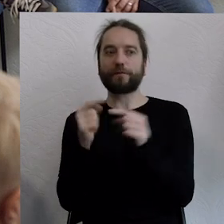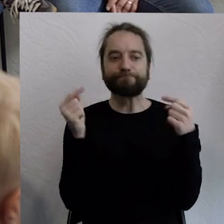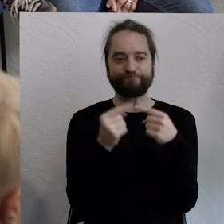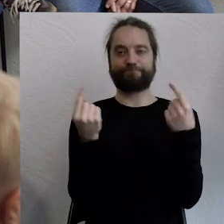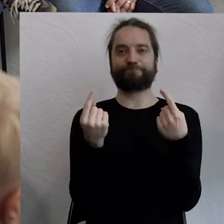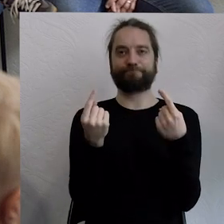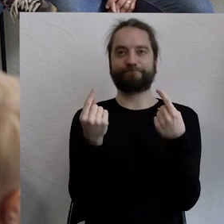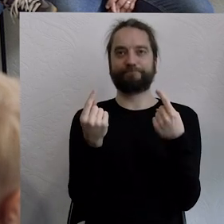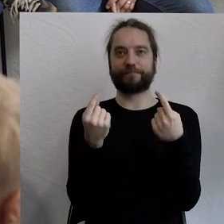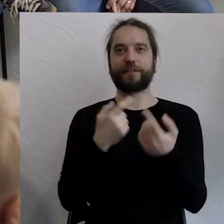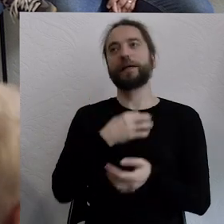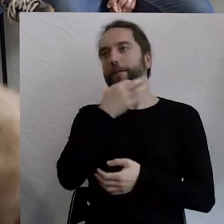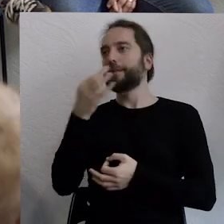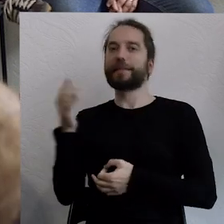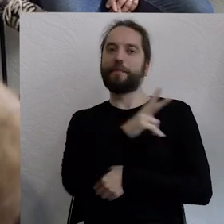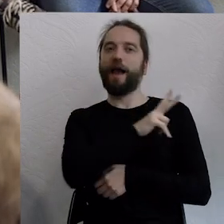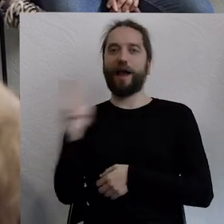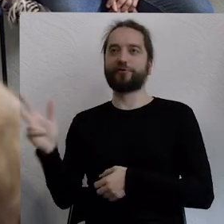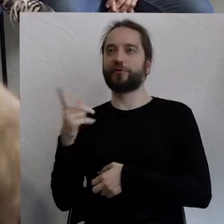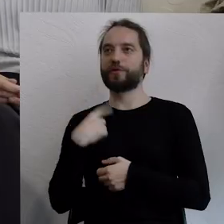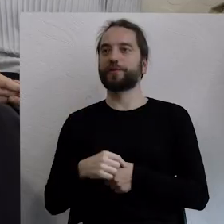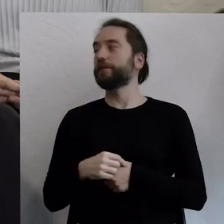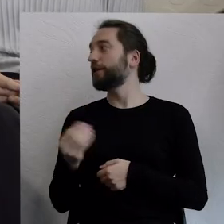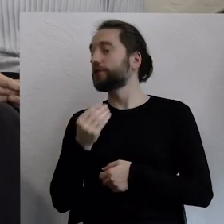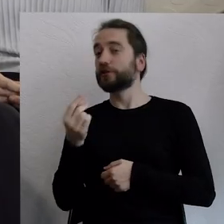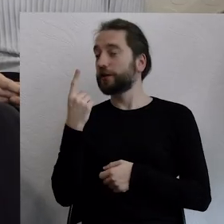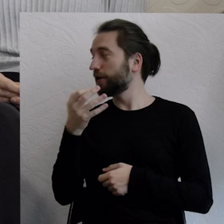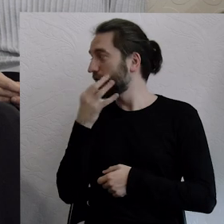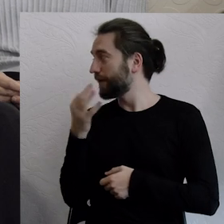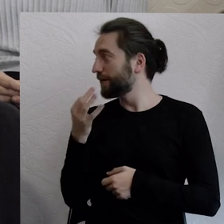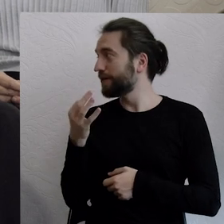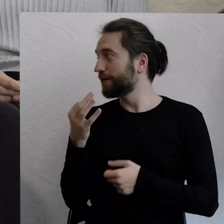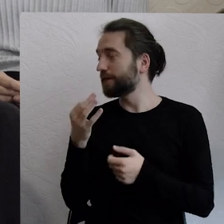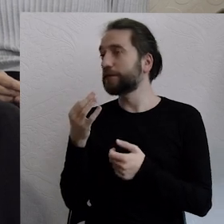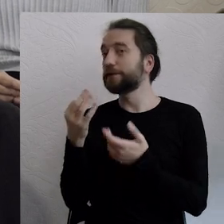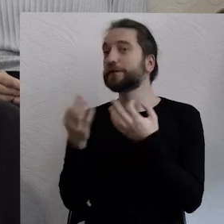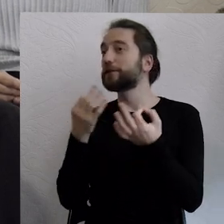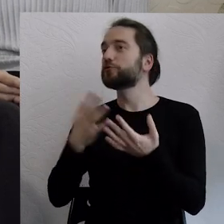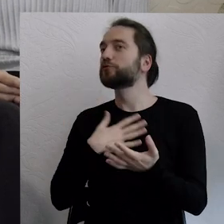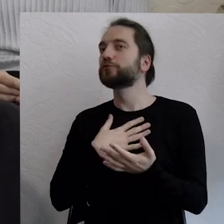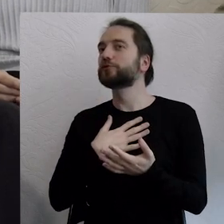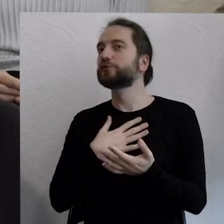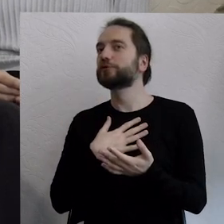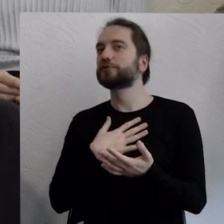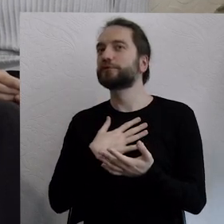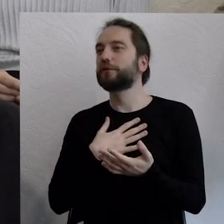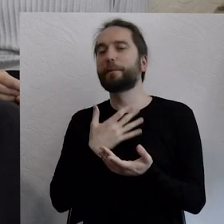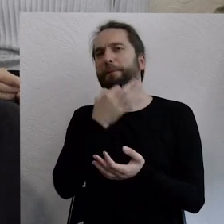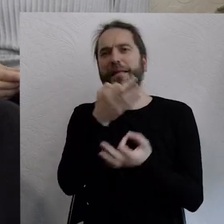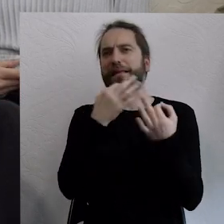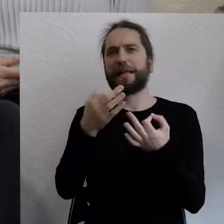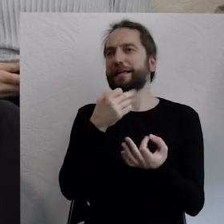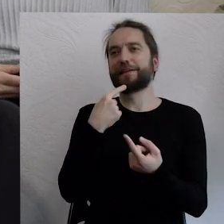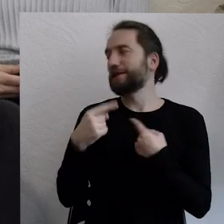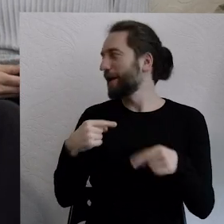zapytałem cztery osoby z panelistów. Dziękuję. Czy jeszcze weźmiemy jedno pytanie, czy już runda odpowiedzi? czujecie? No właśnie,